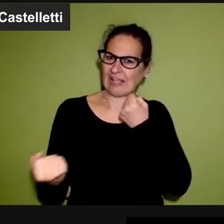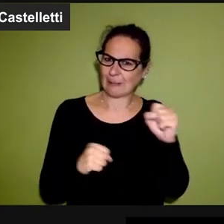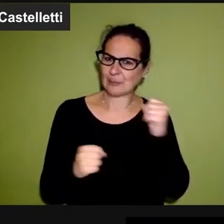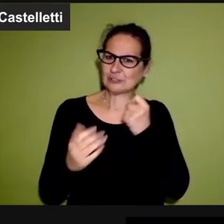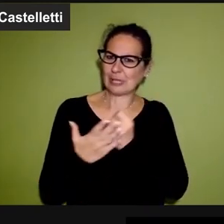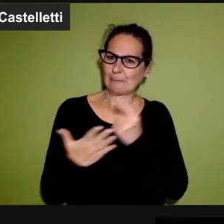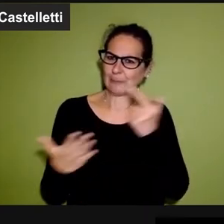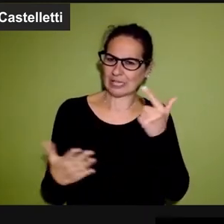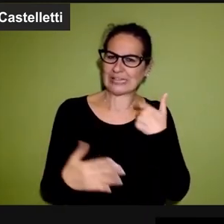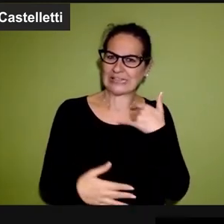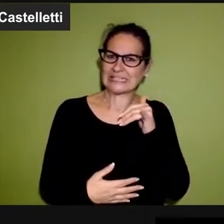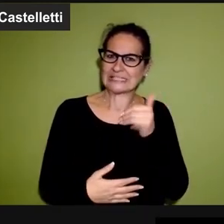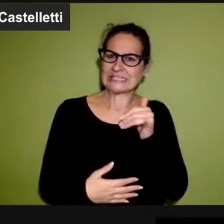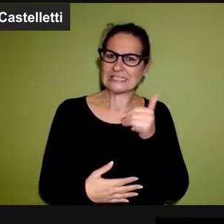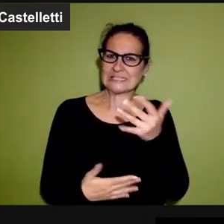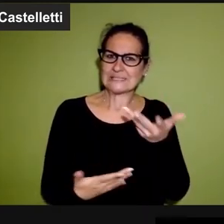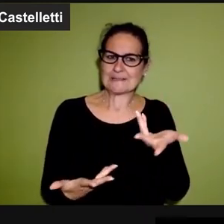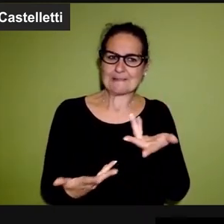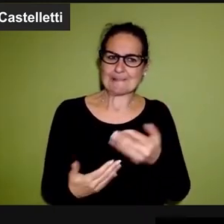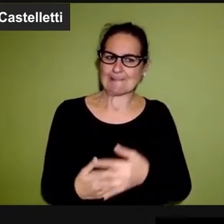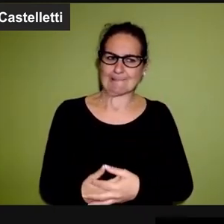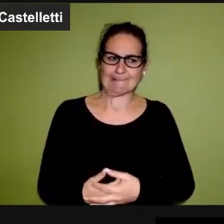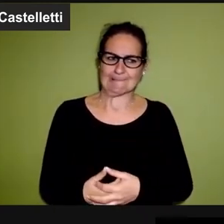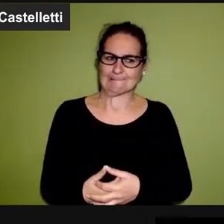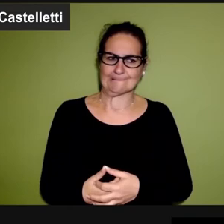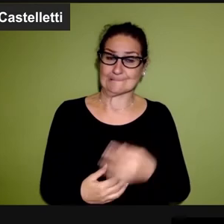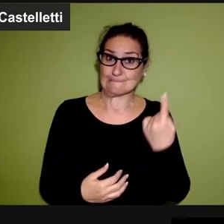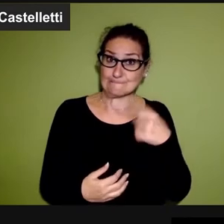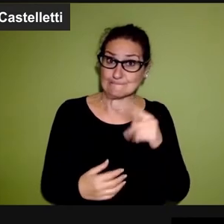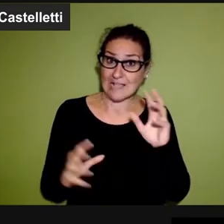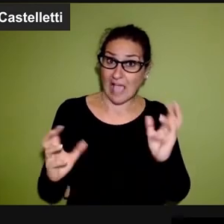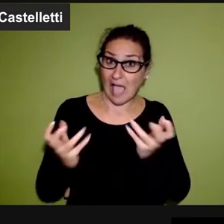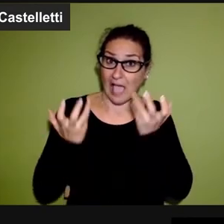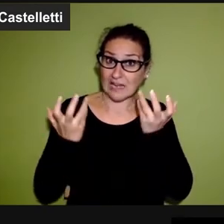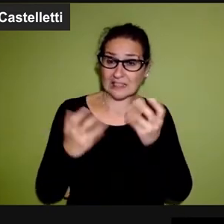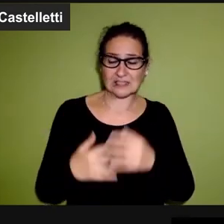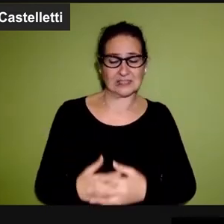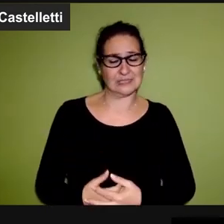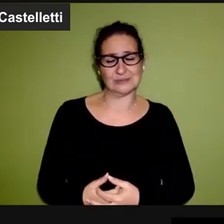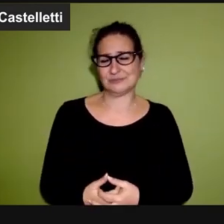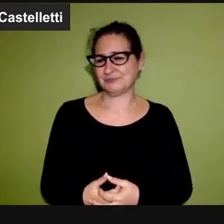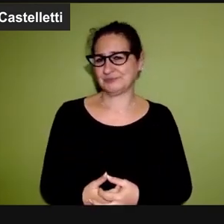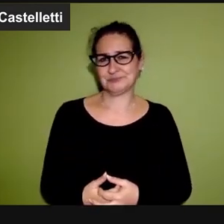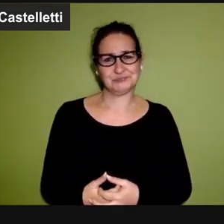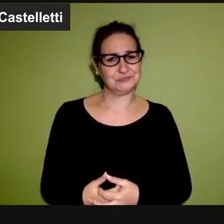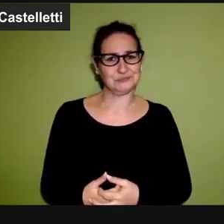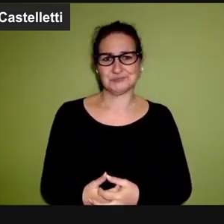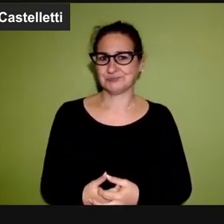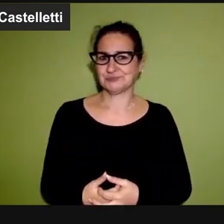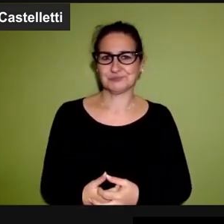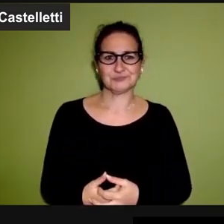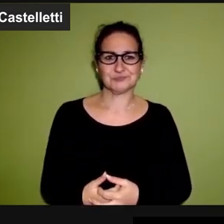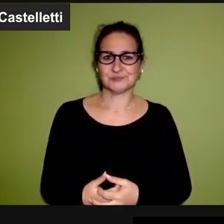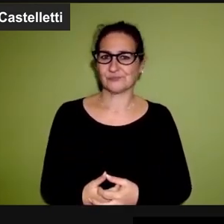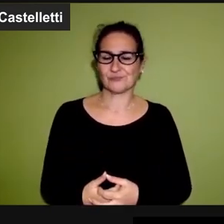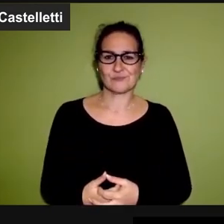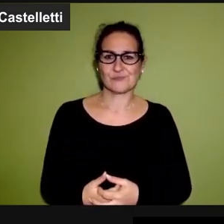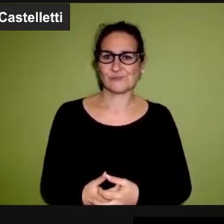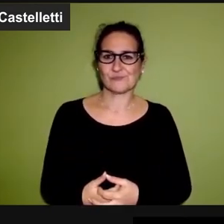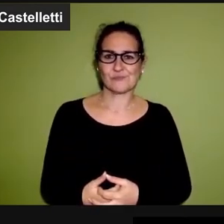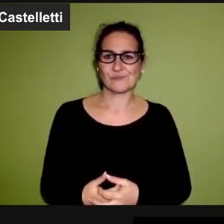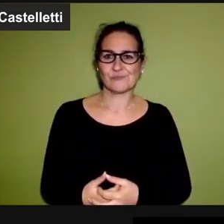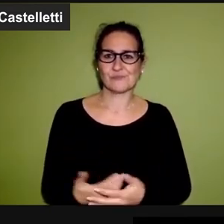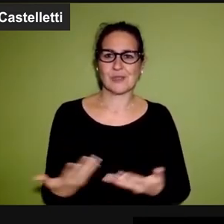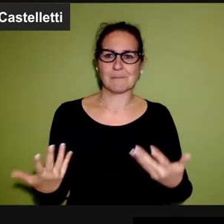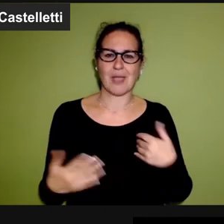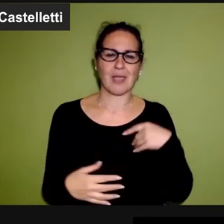'artista è molto noto, molto importante, io cose di questo genere non le considero arte, le considero altre